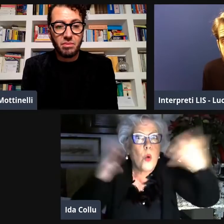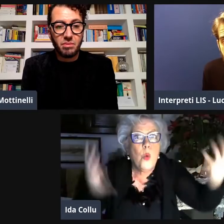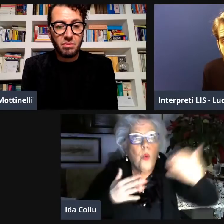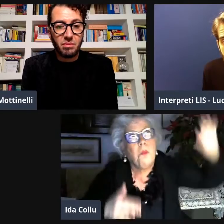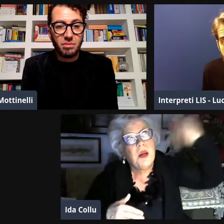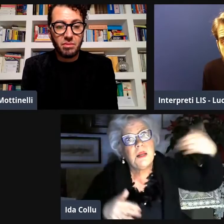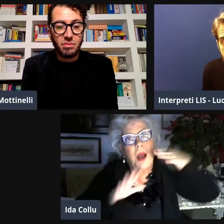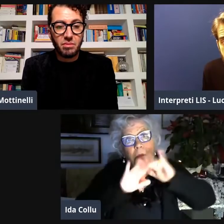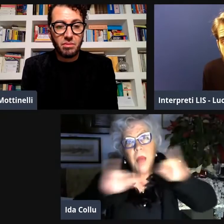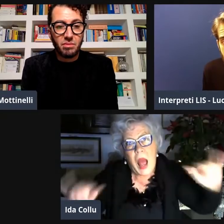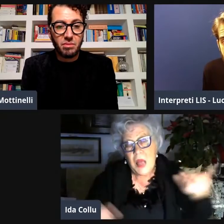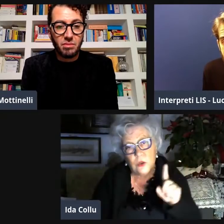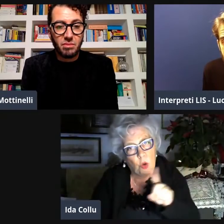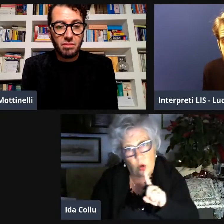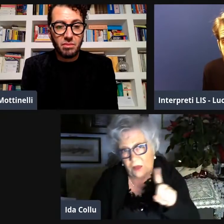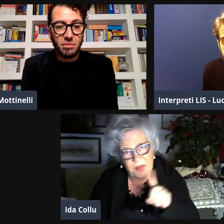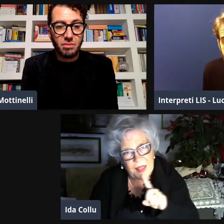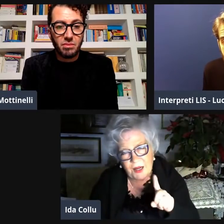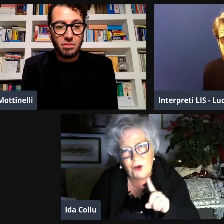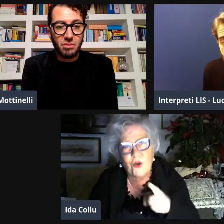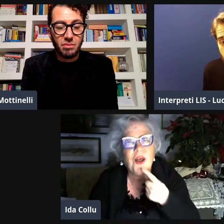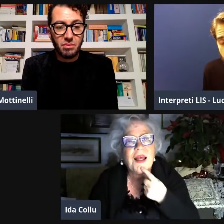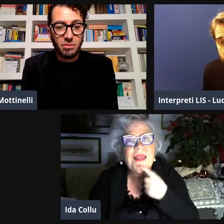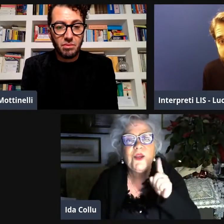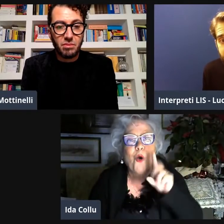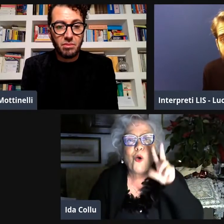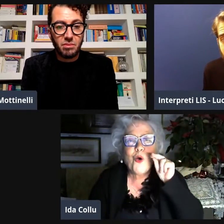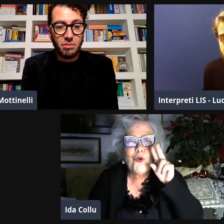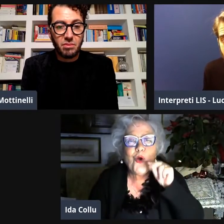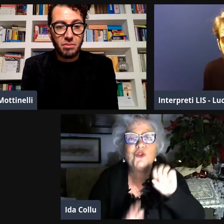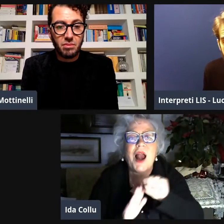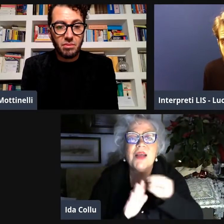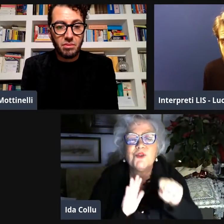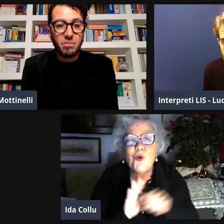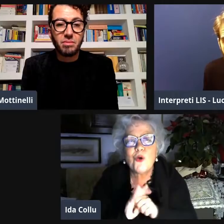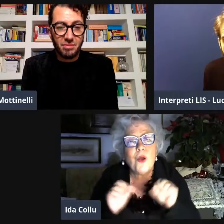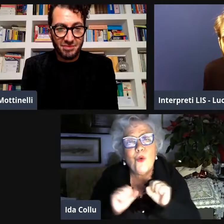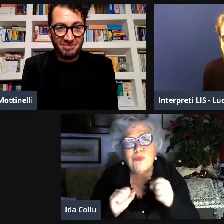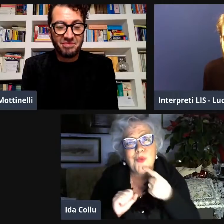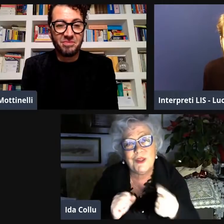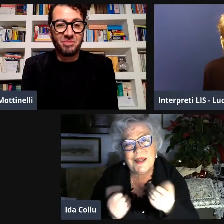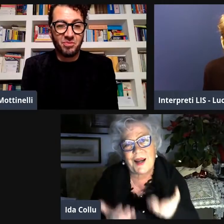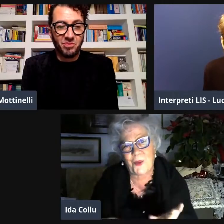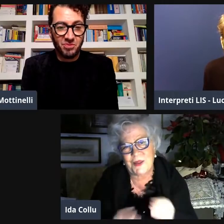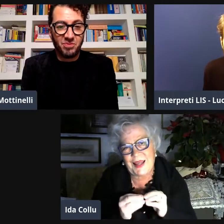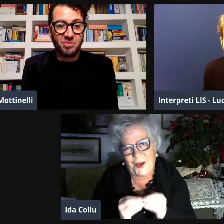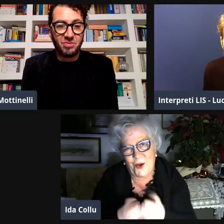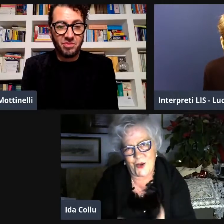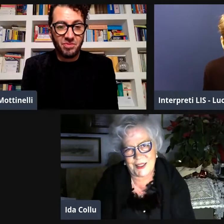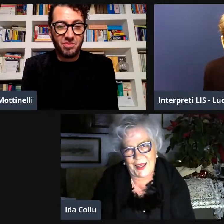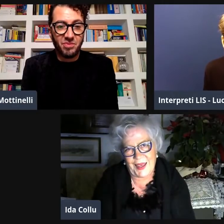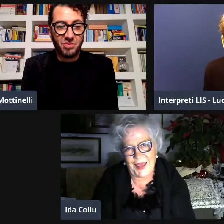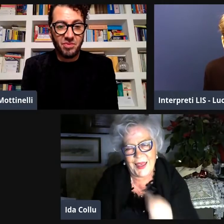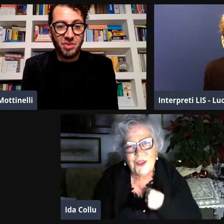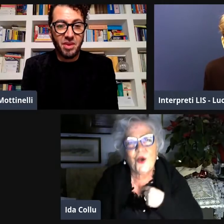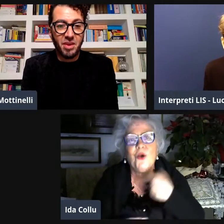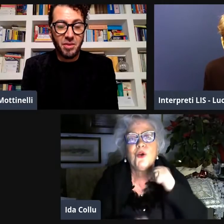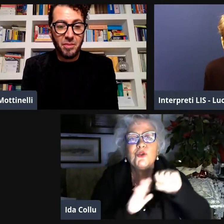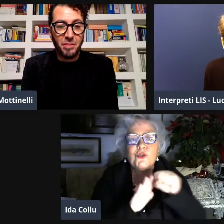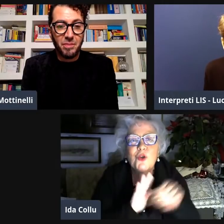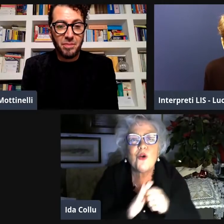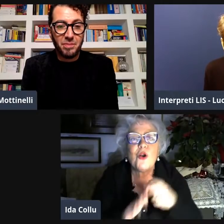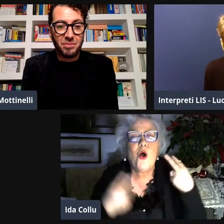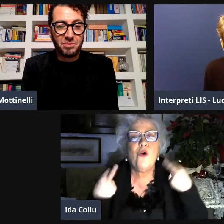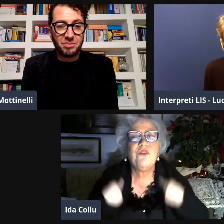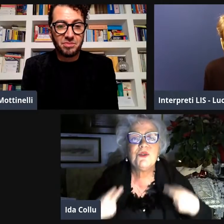adesso si parla di tanti contatti con la politica che prima non c'erano ma chi non conosce la storia non